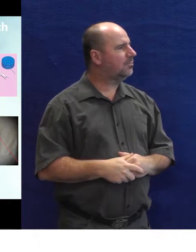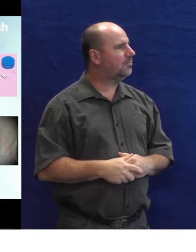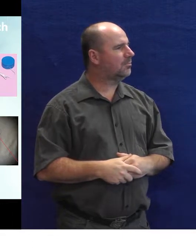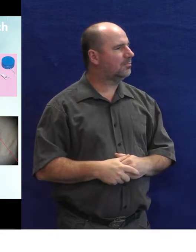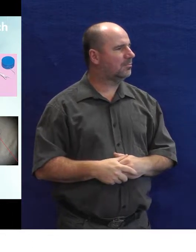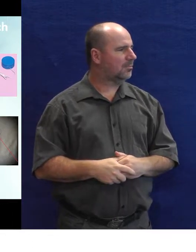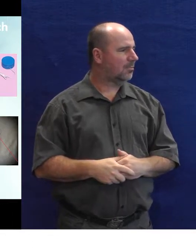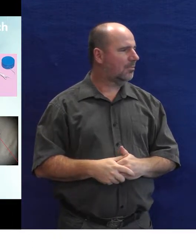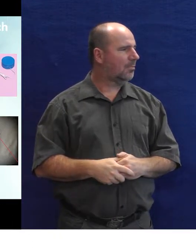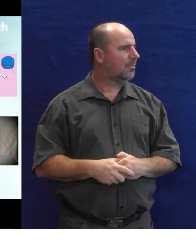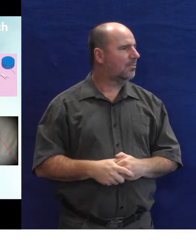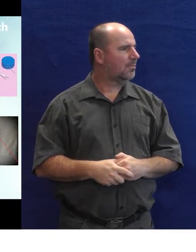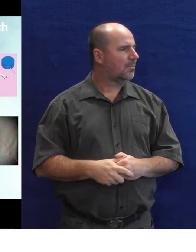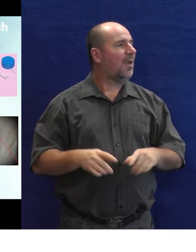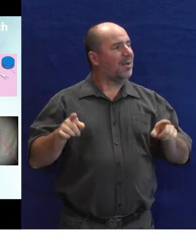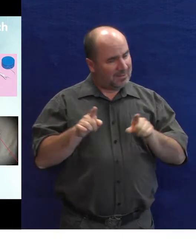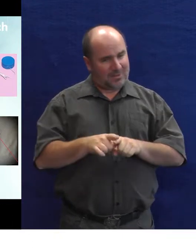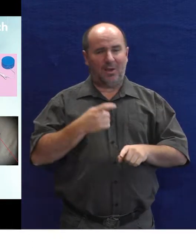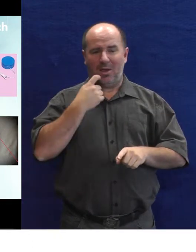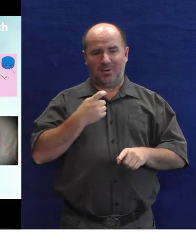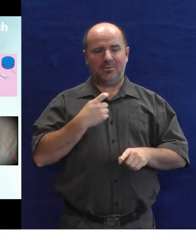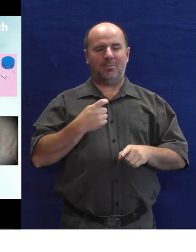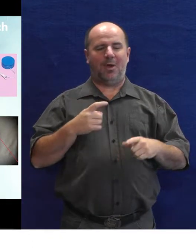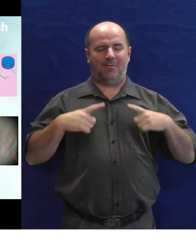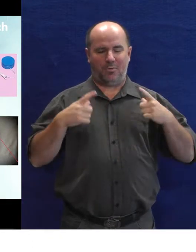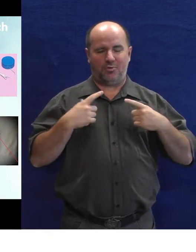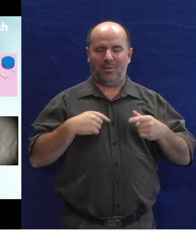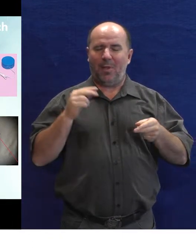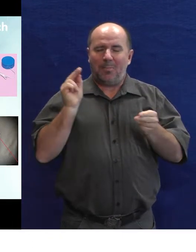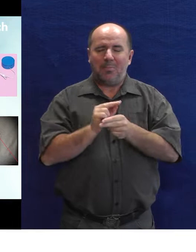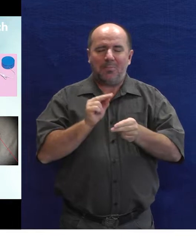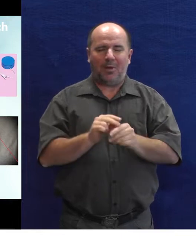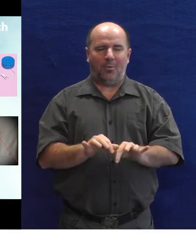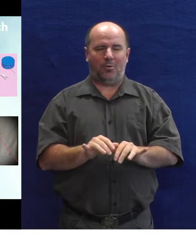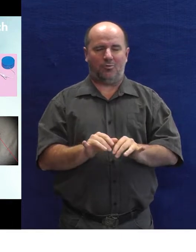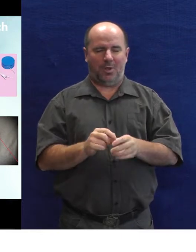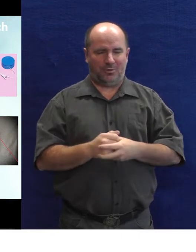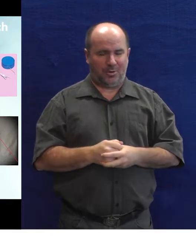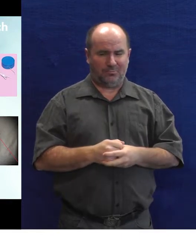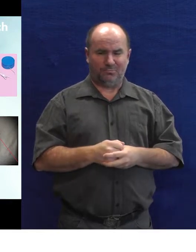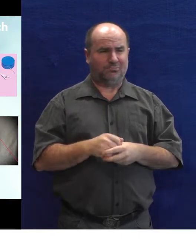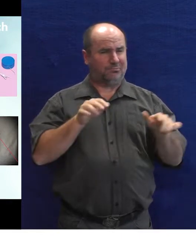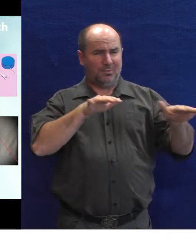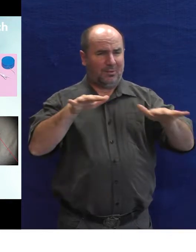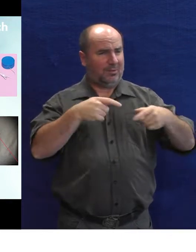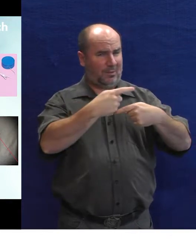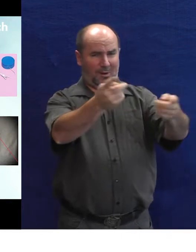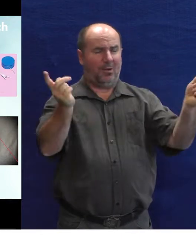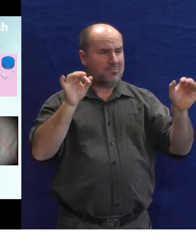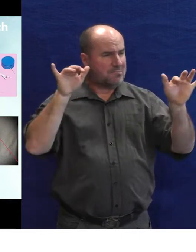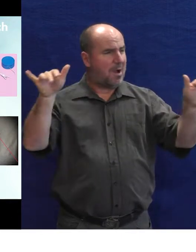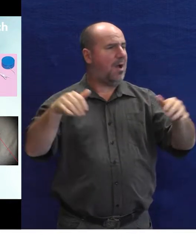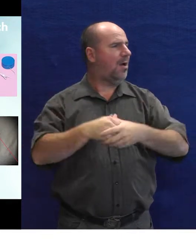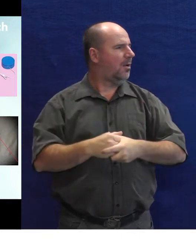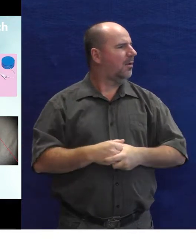technologických pomůcek za využití vlastně mikropočítačů, kteří jsou na trhu a stojí třeba od